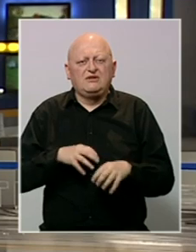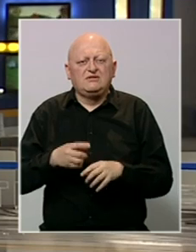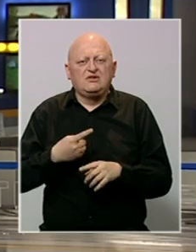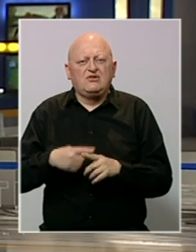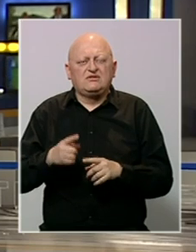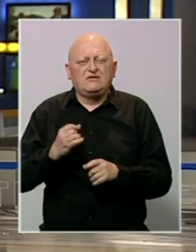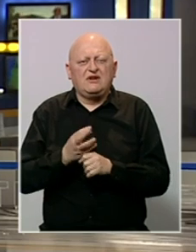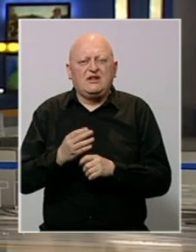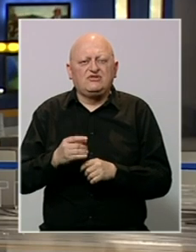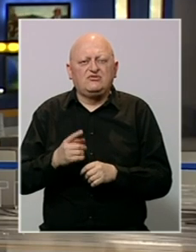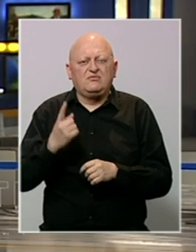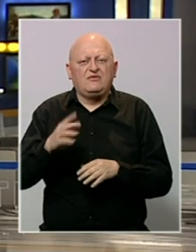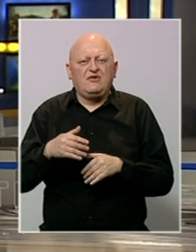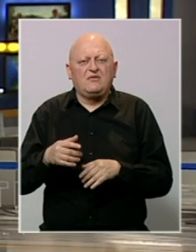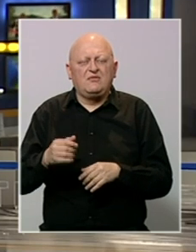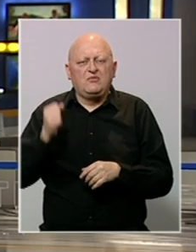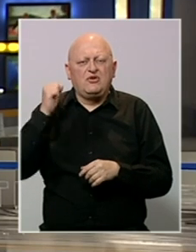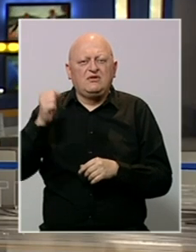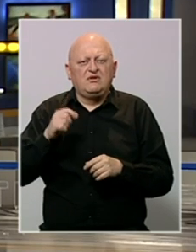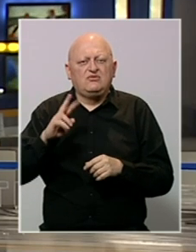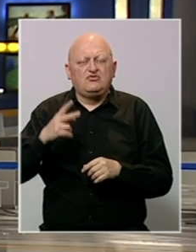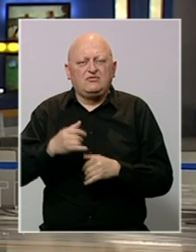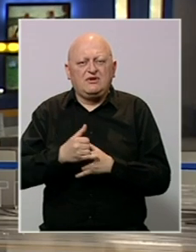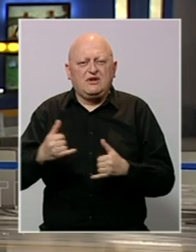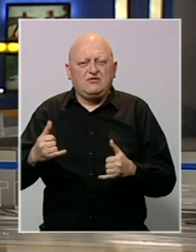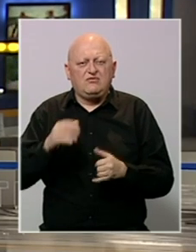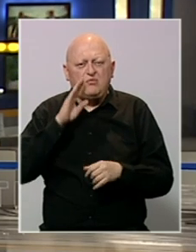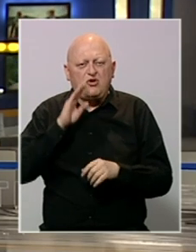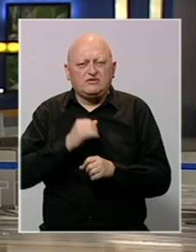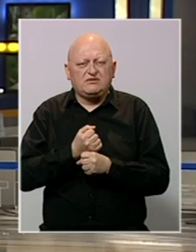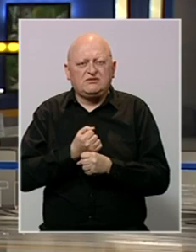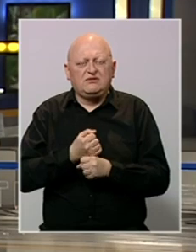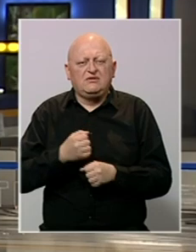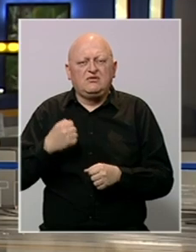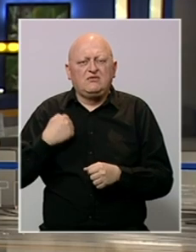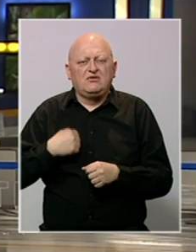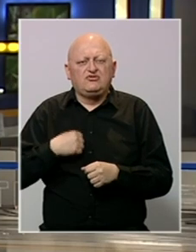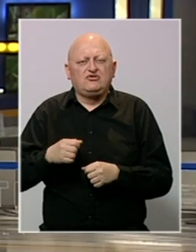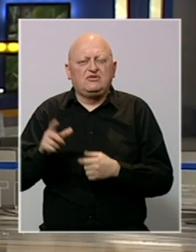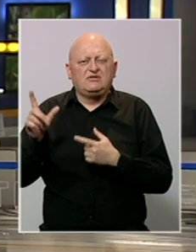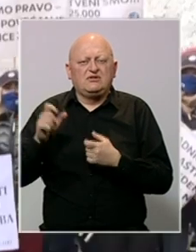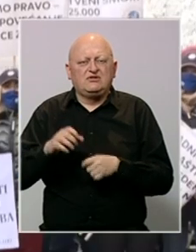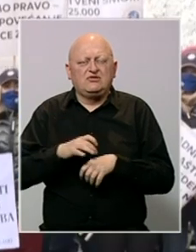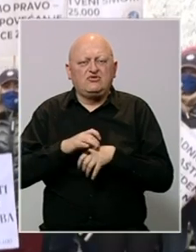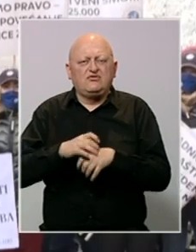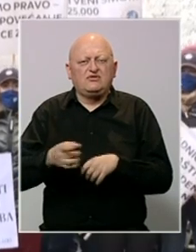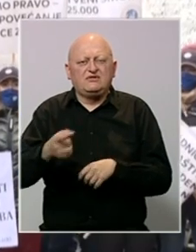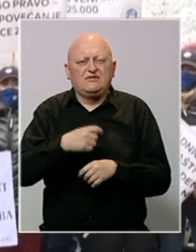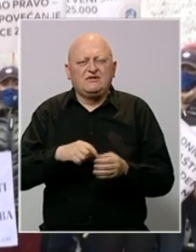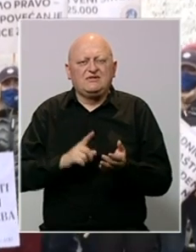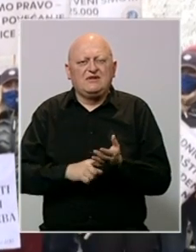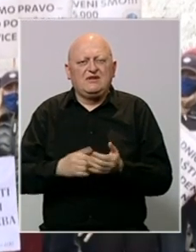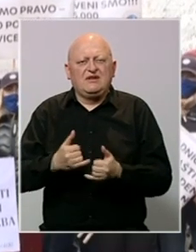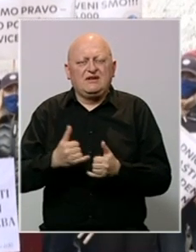radnici će osim u gradačcu 1. maja protestovati i u drugim gradovima u Bosni i Hercegovini. U Banja Luci će tradicionalno rukovodstvo